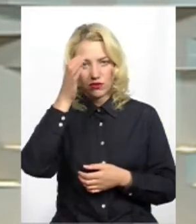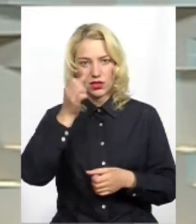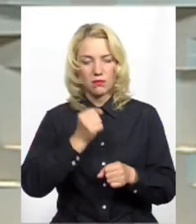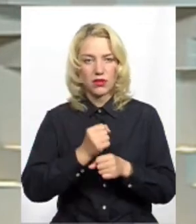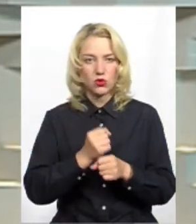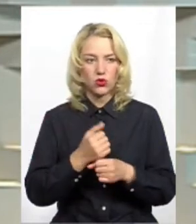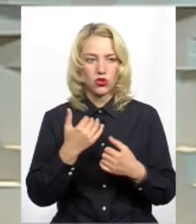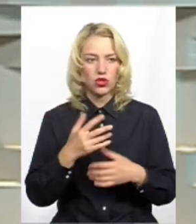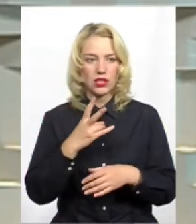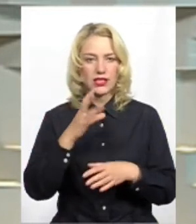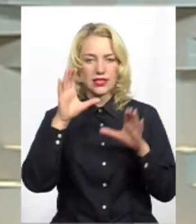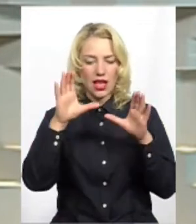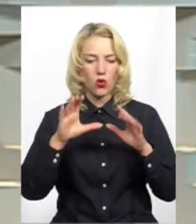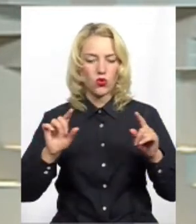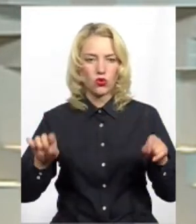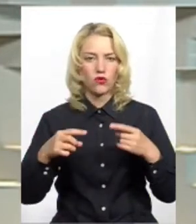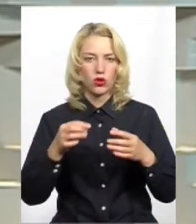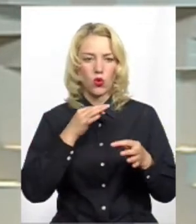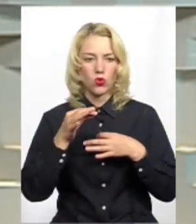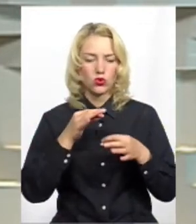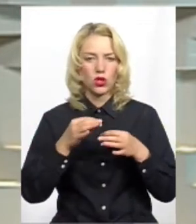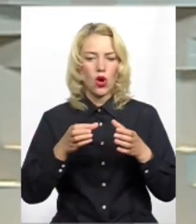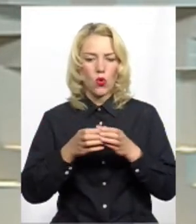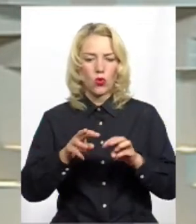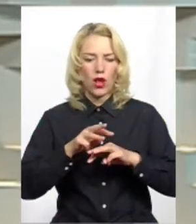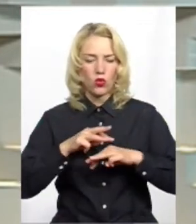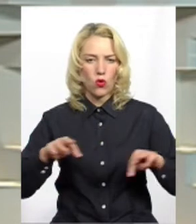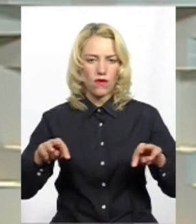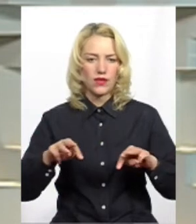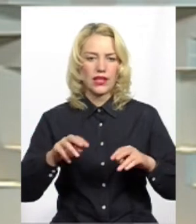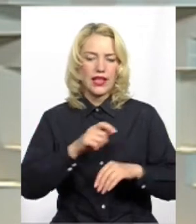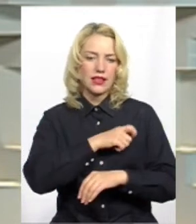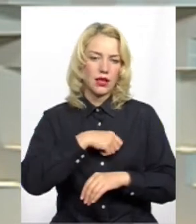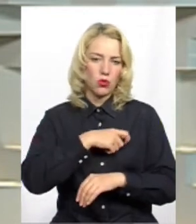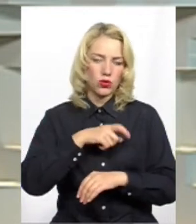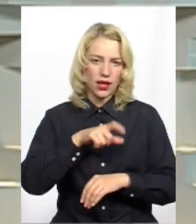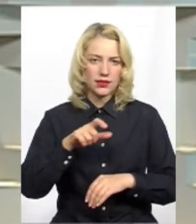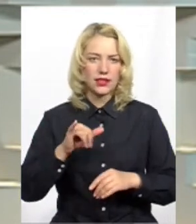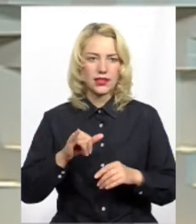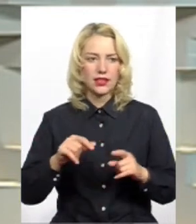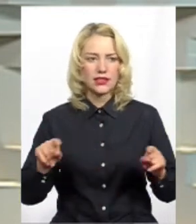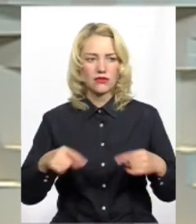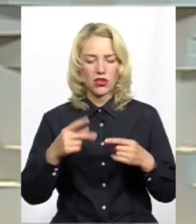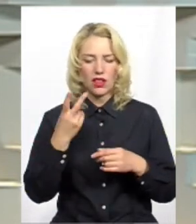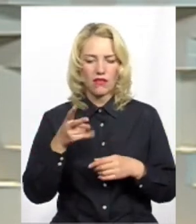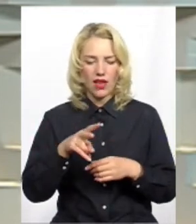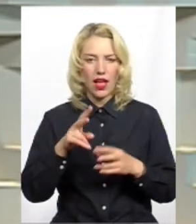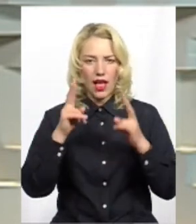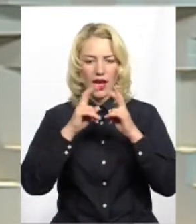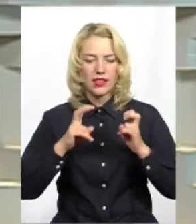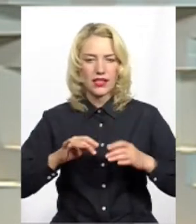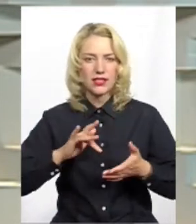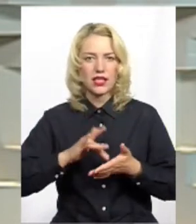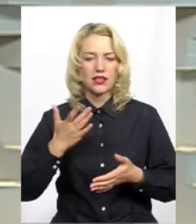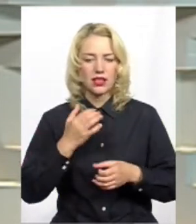років з законотворцями, консультуючи у рядовій інституції, народних депутатів, заснувавши два аналітичних центри, які займаються